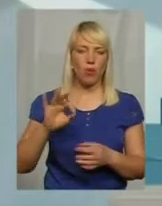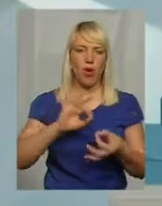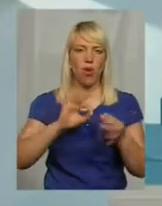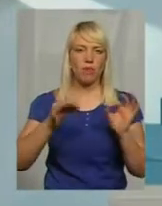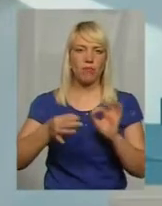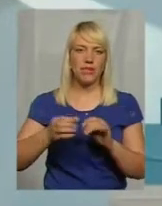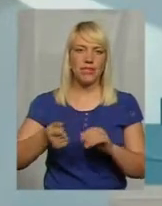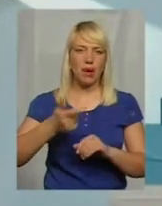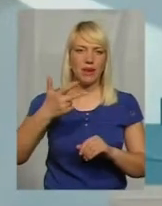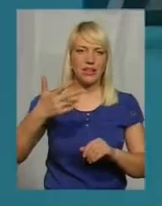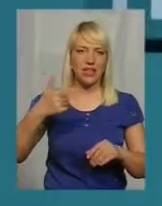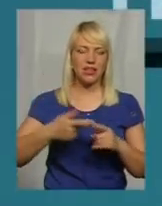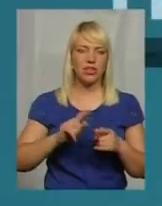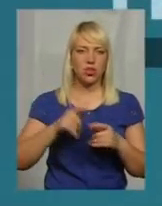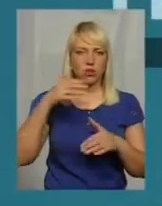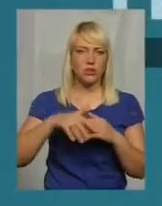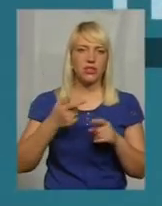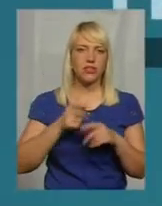ви зрозумієте, що це смішні.